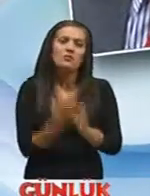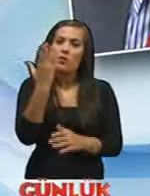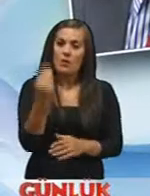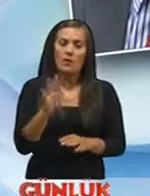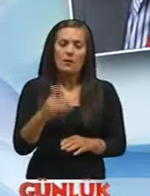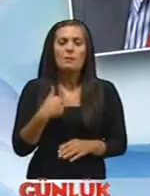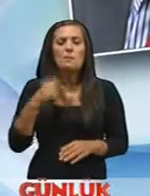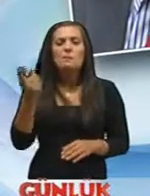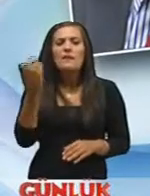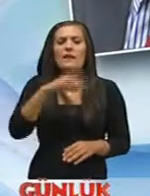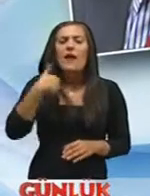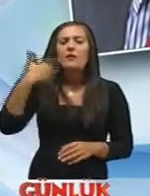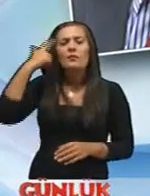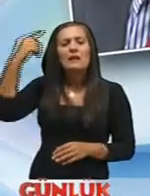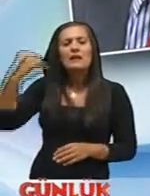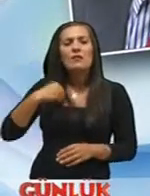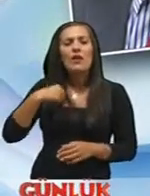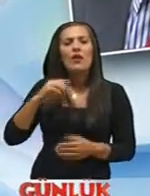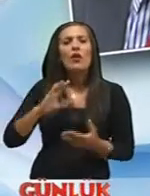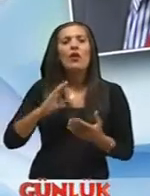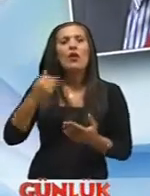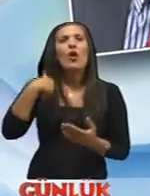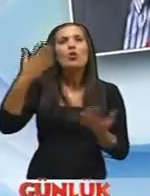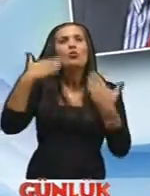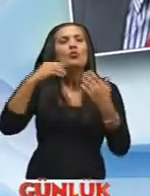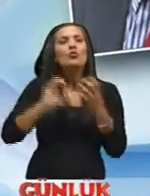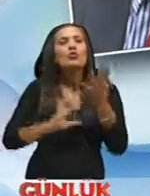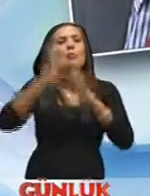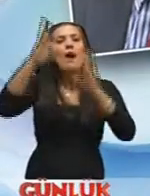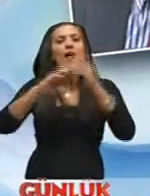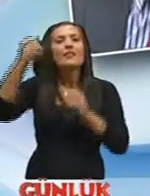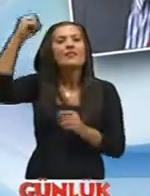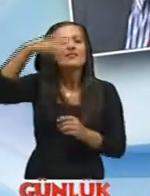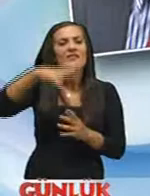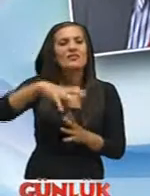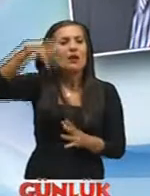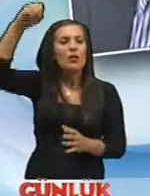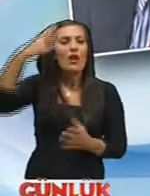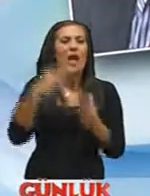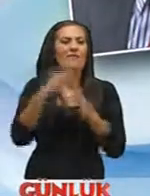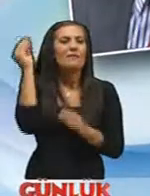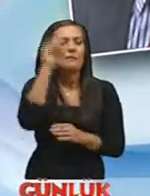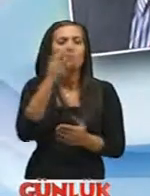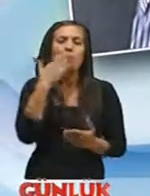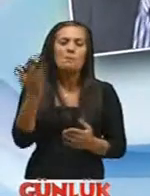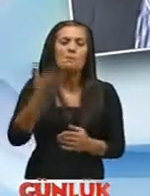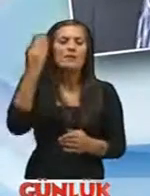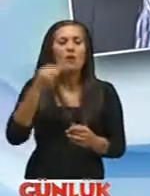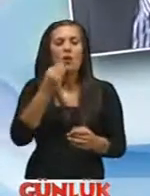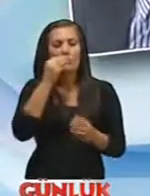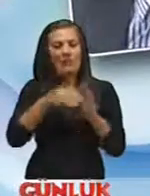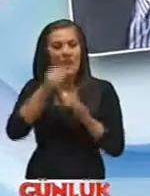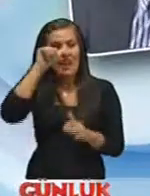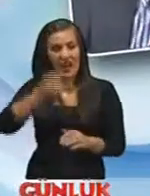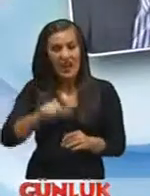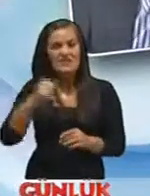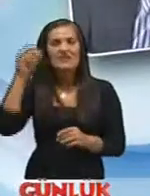gelen bir diğer öneri de mesela duman dedektörü mutlaka takın evinize diyorlar tabii yani bulunsun mesela mutfaklarda gaz kullanıyorsak